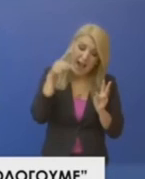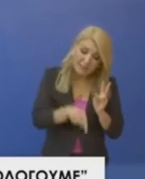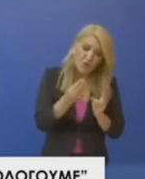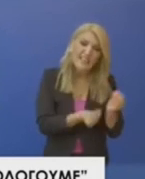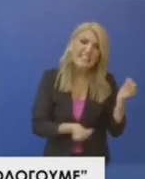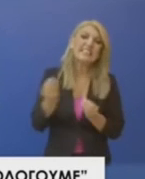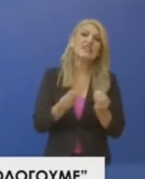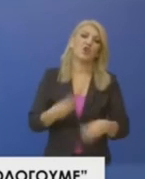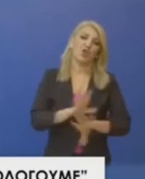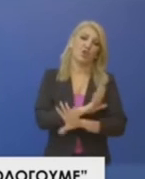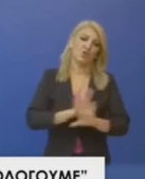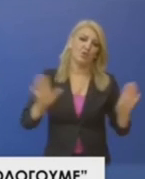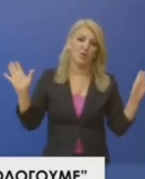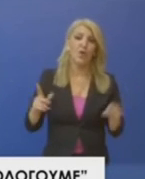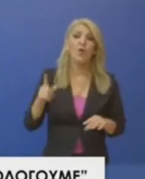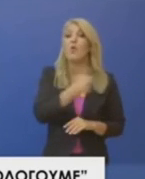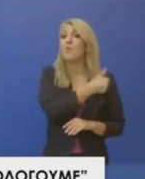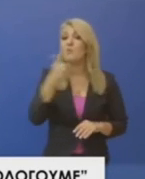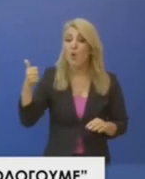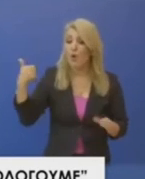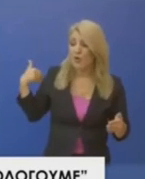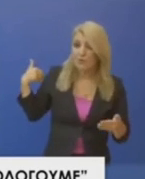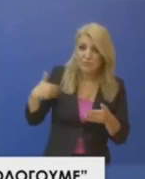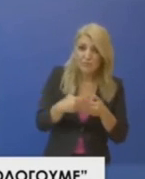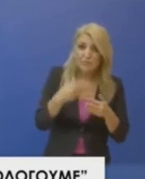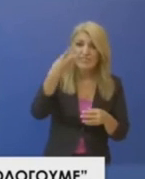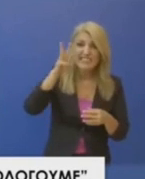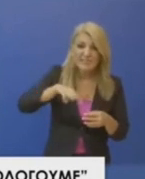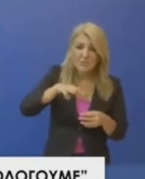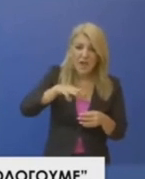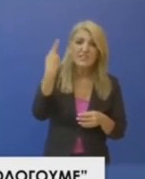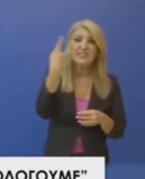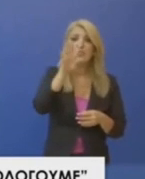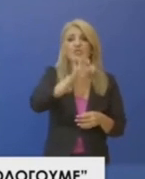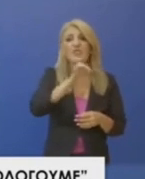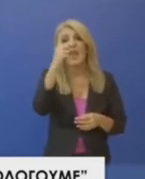141 πυρκαγιές. Μόνο το τελευταίο τριήμερο ο κρατικός μηχανισμός κλείθηκε να αντιμετωπίσει 141 φωτιές.